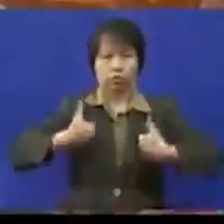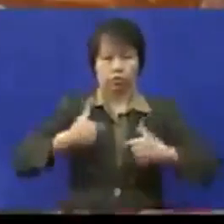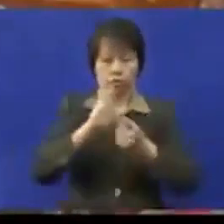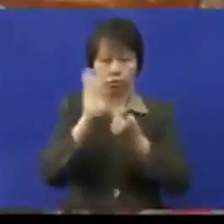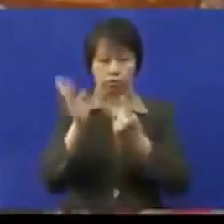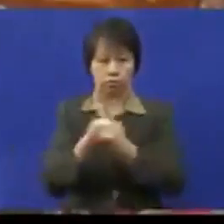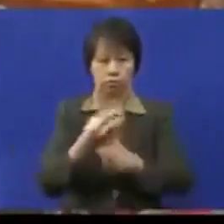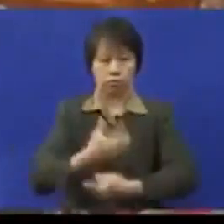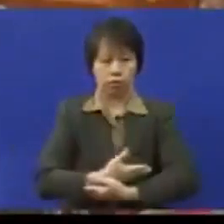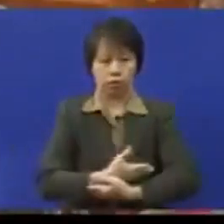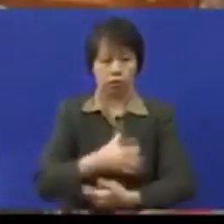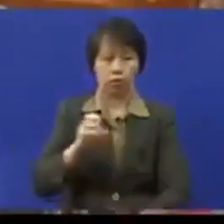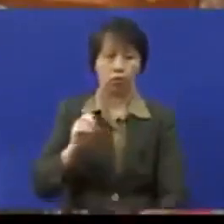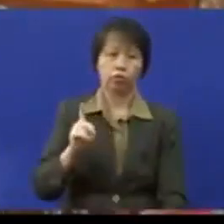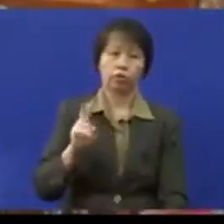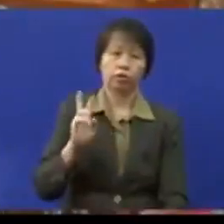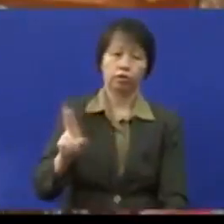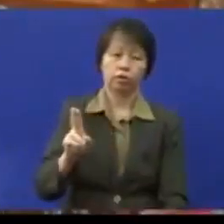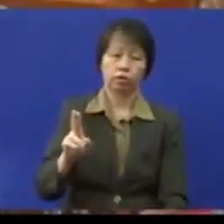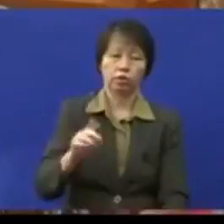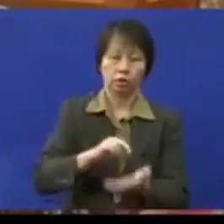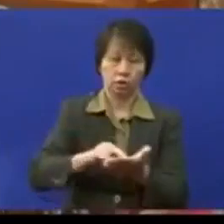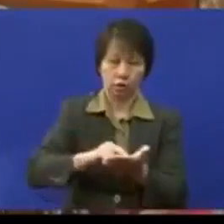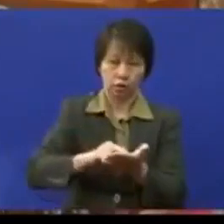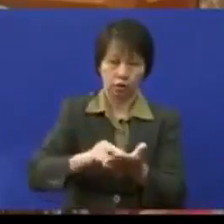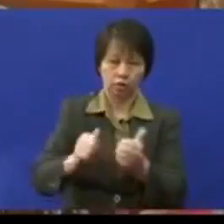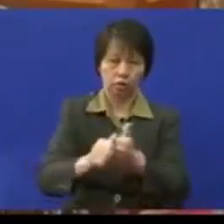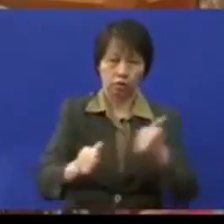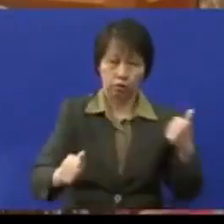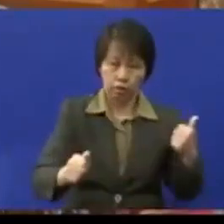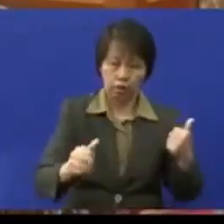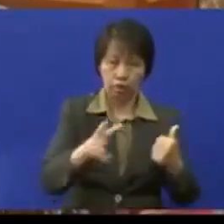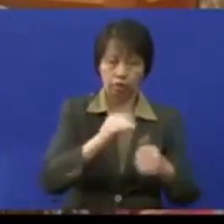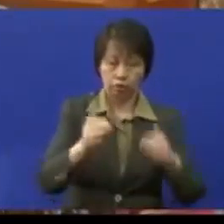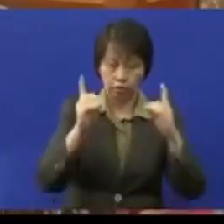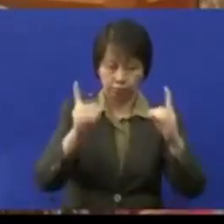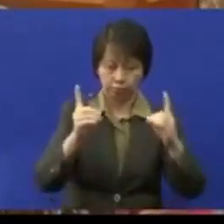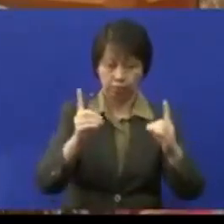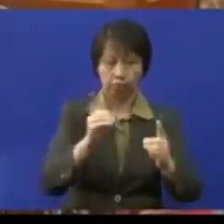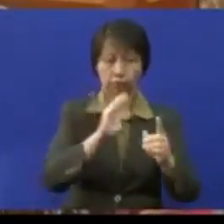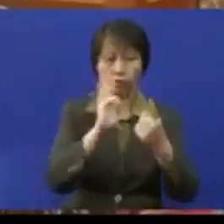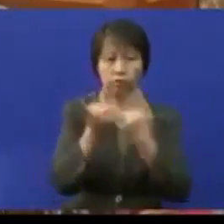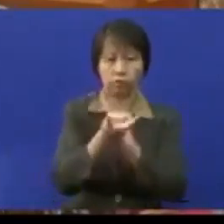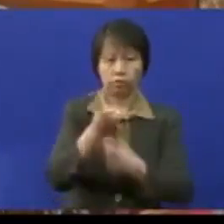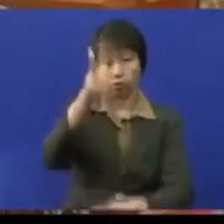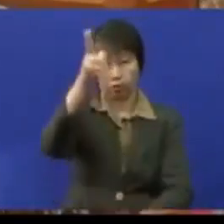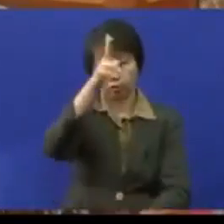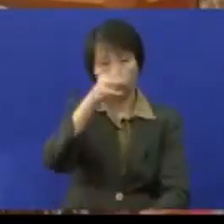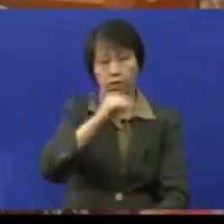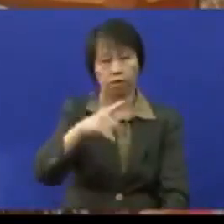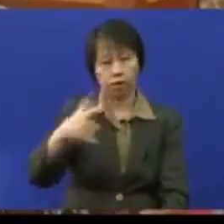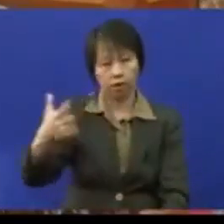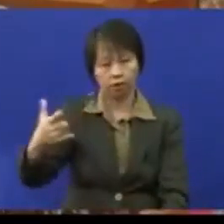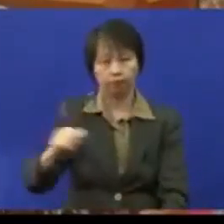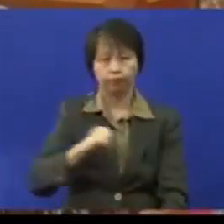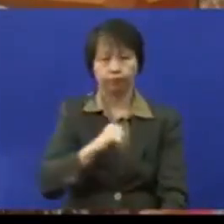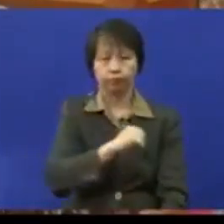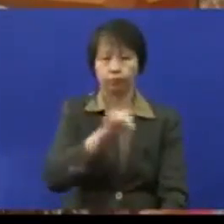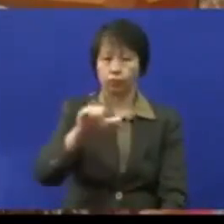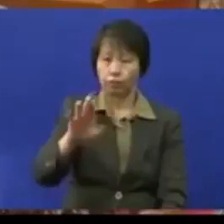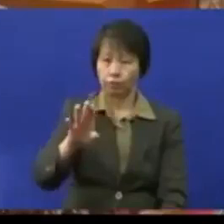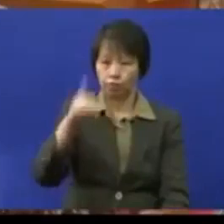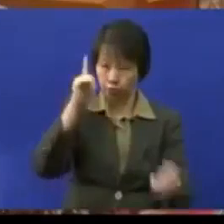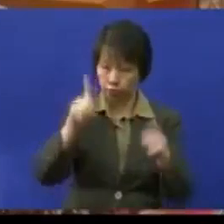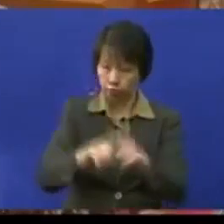anak-anak kelainan upaya termasuk diagnosis program pencegahan awal pendidikan kebajikan kerajaan dan sebagainya ahli-ahli yang berhormat yang